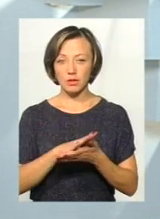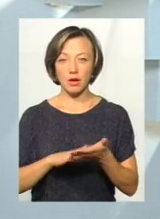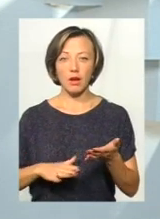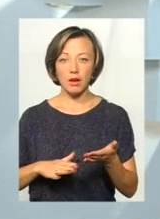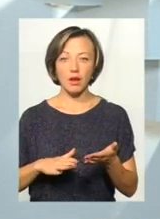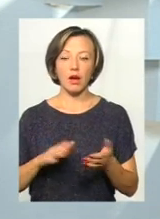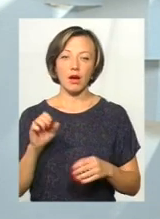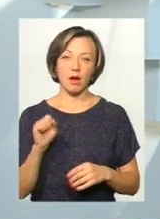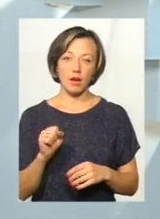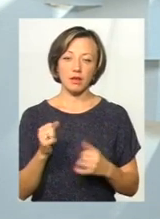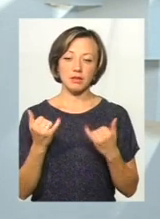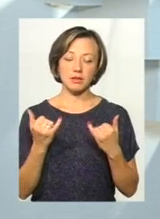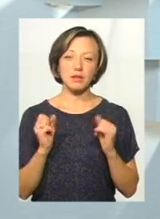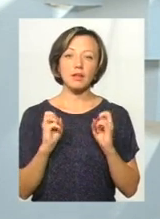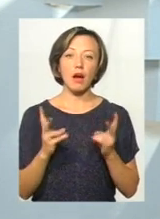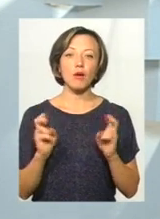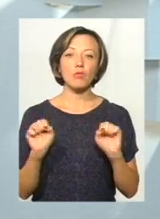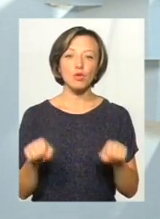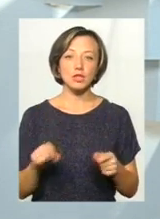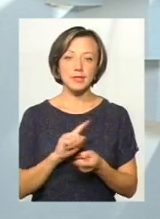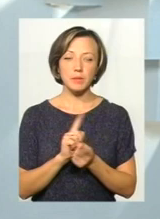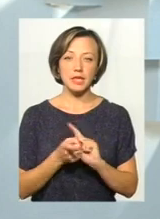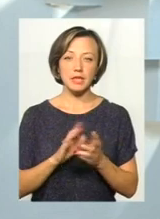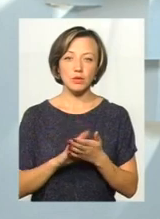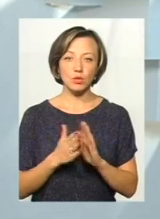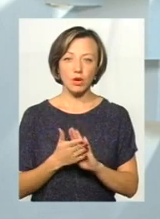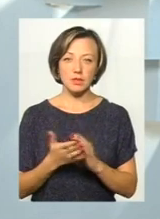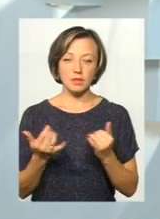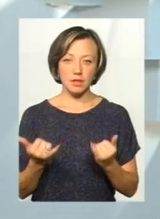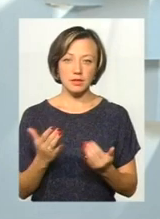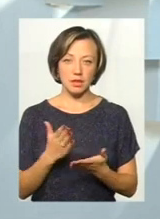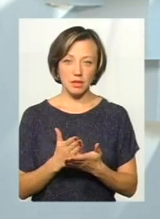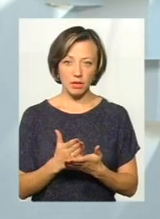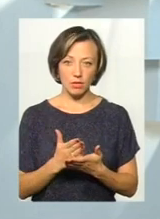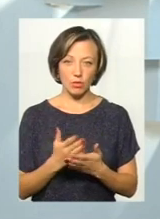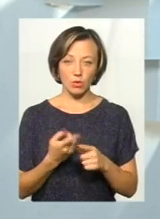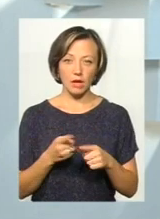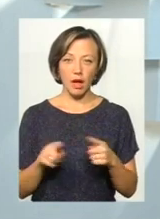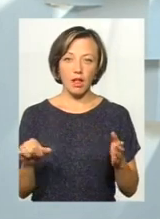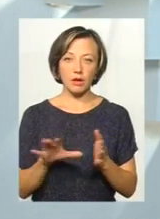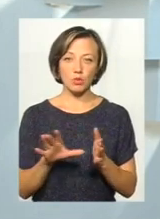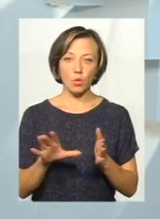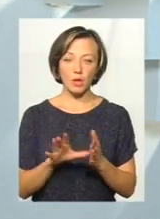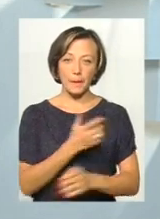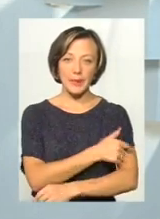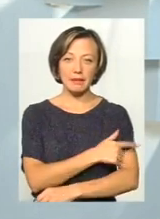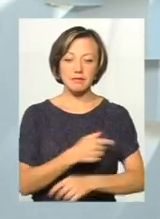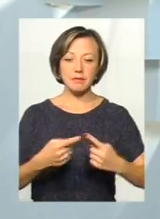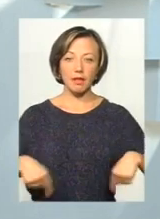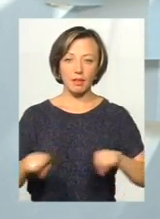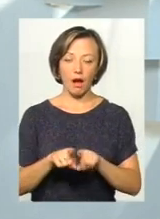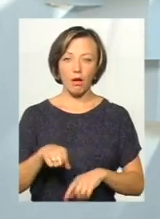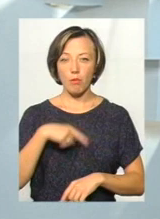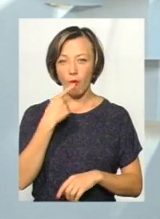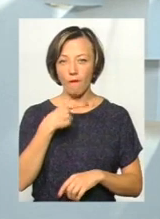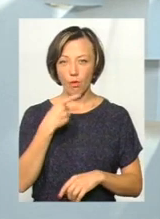студії. А, власне, як може змінити ситуацію, яка наразі є, ота електронна медицина, поговоримо